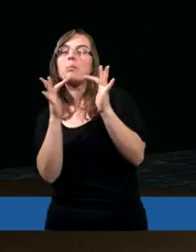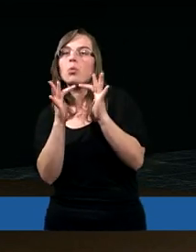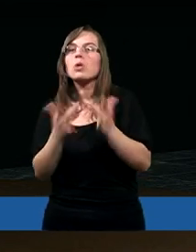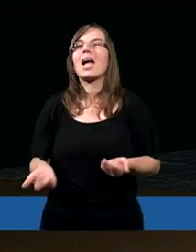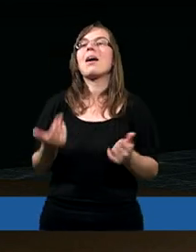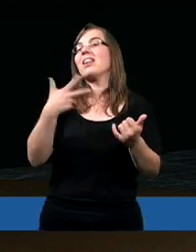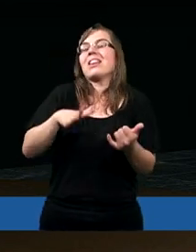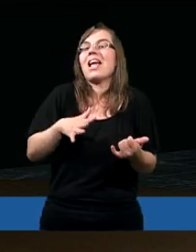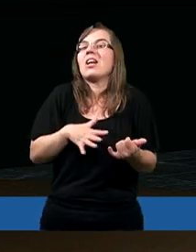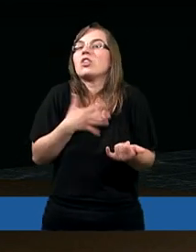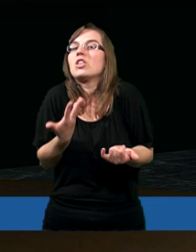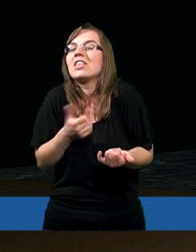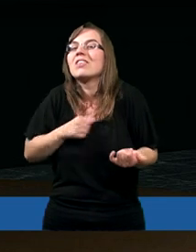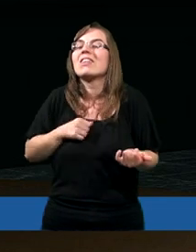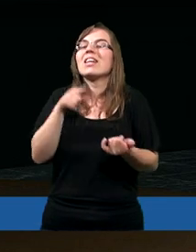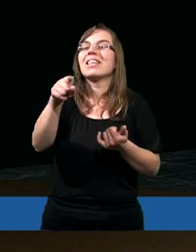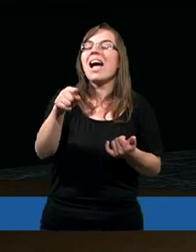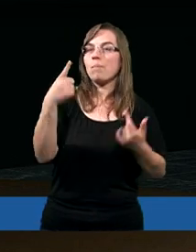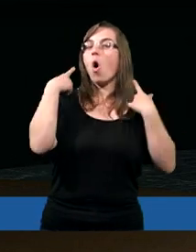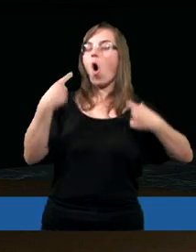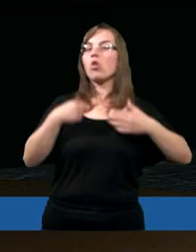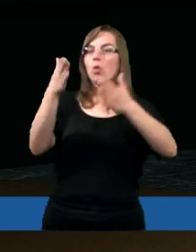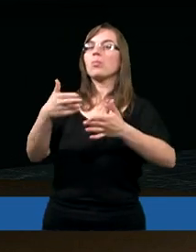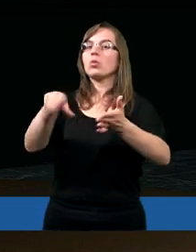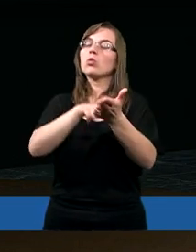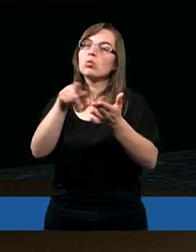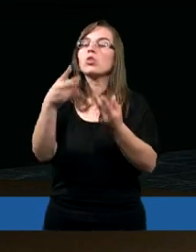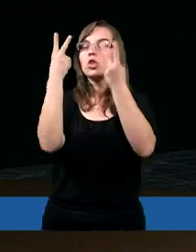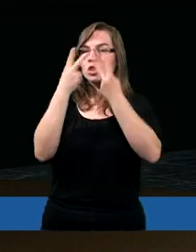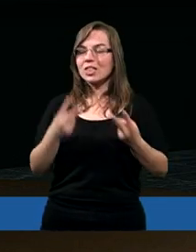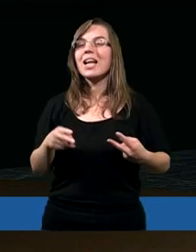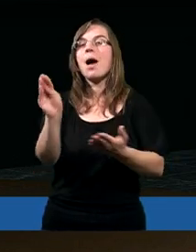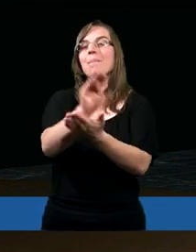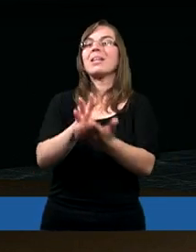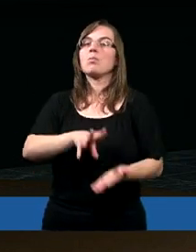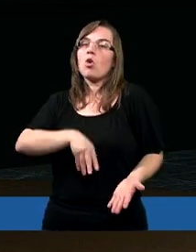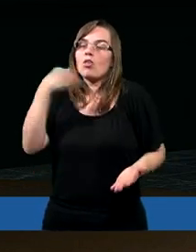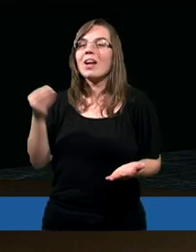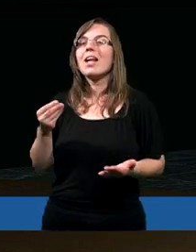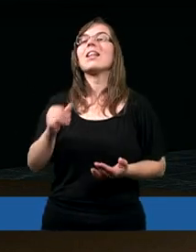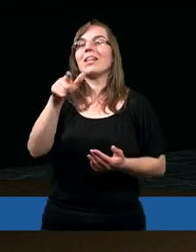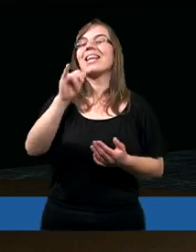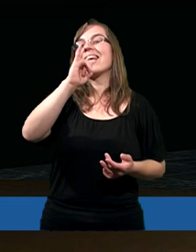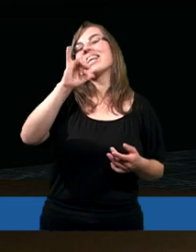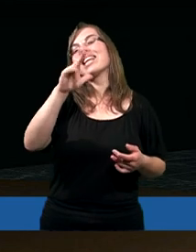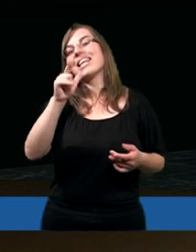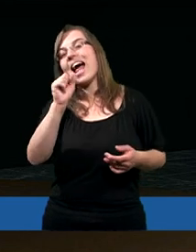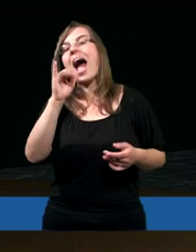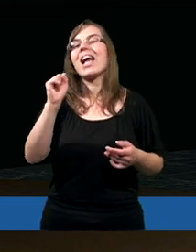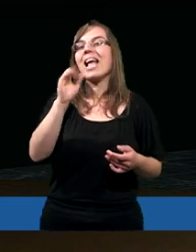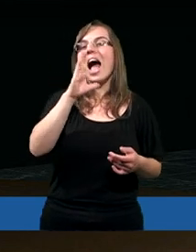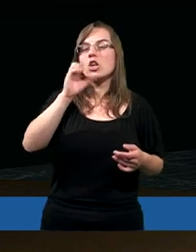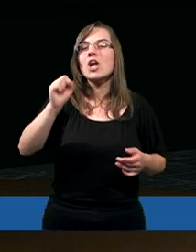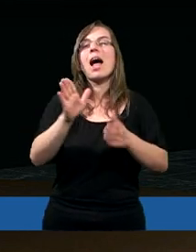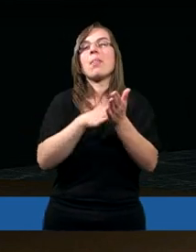nie dziwię się temu dostojnikowi etiopskiemu, który jak czyta Pismo Święte, on wtedy czytał Izajasza, ale